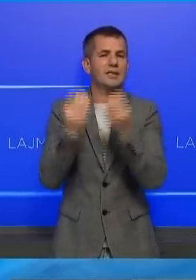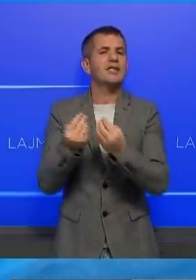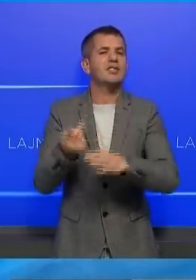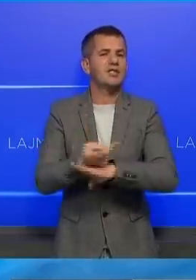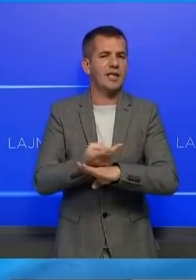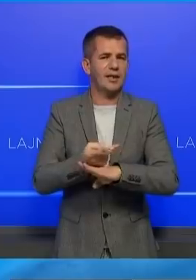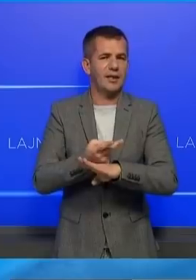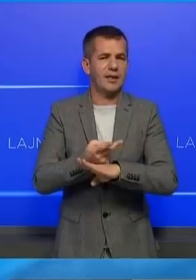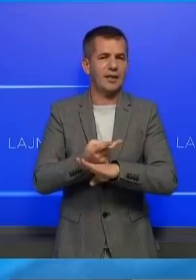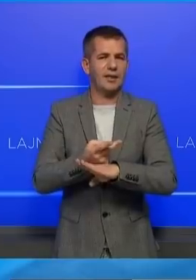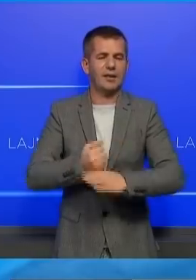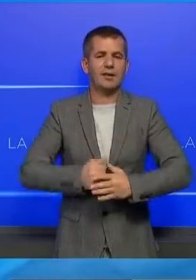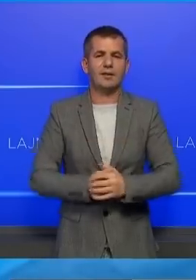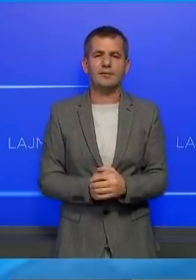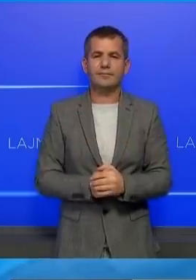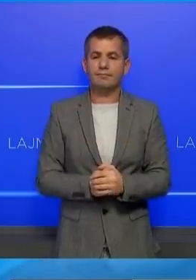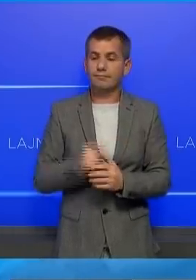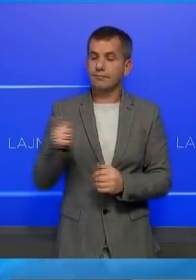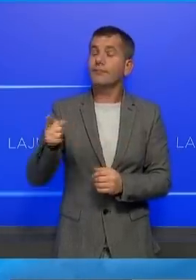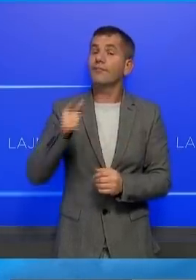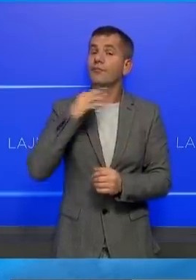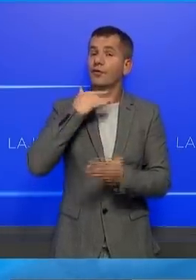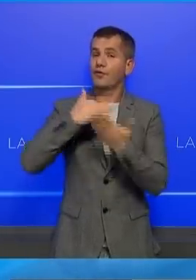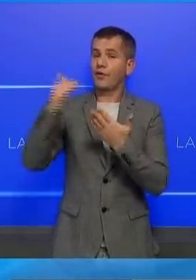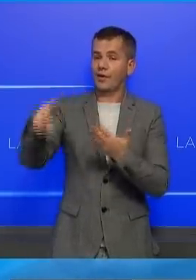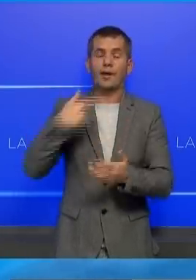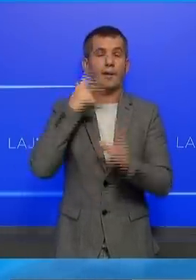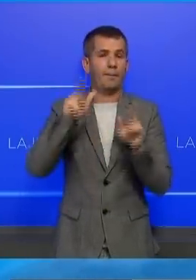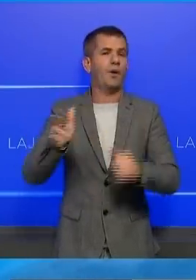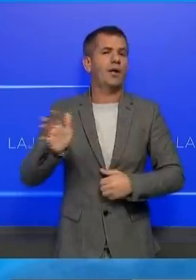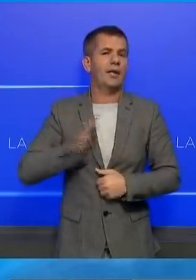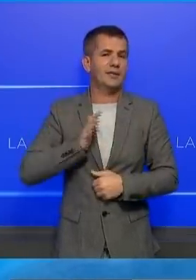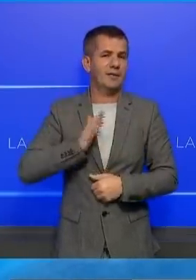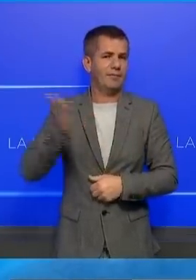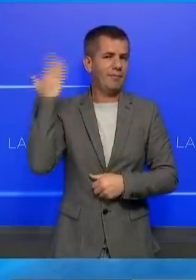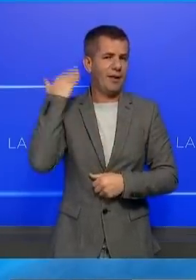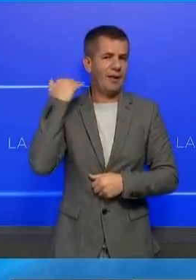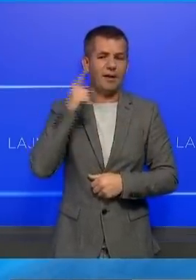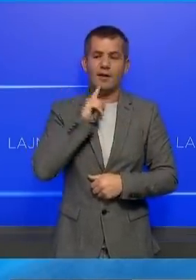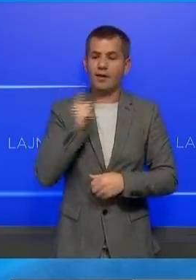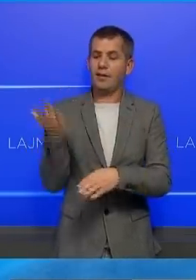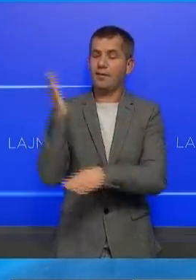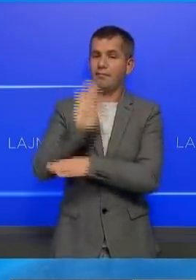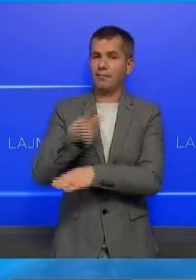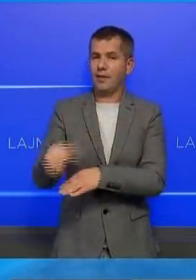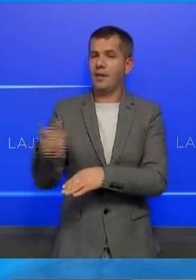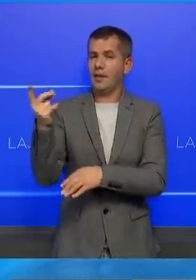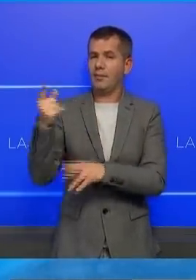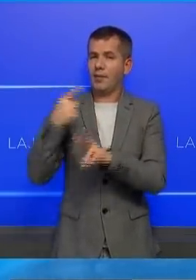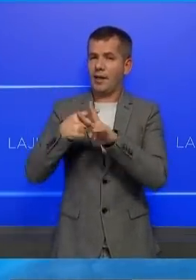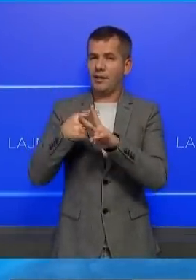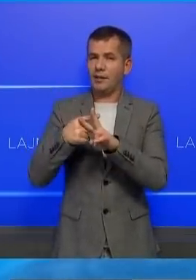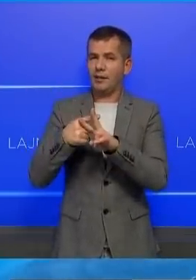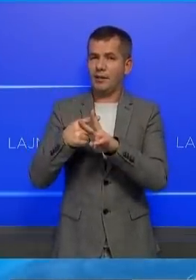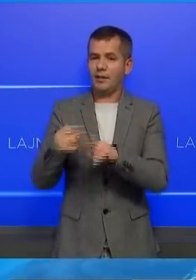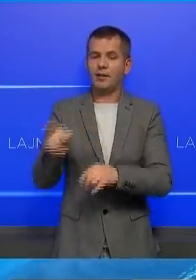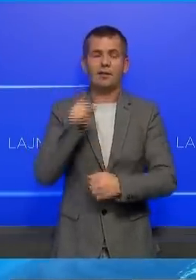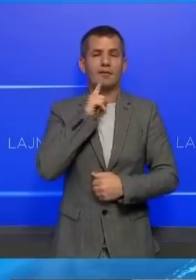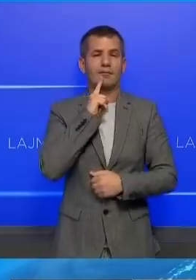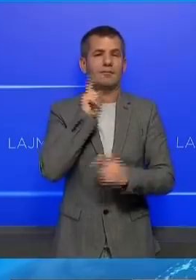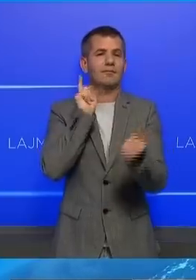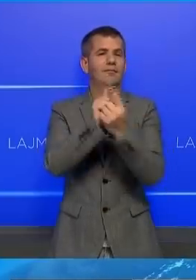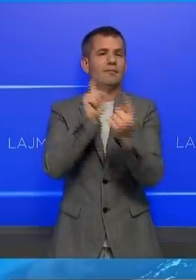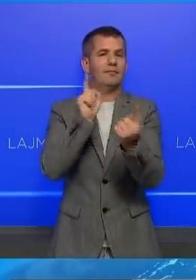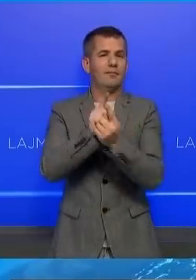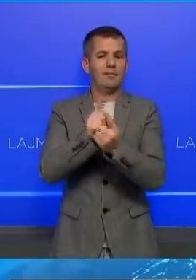ligjorën, veri. Veri ju ka qenë i rëzikuar atëherë kur deputeti Haradinej e preste në zyrë